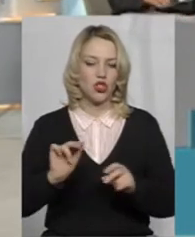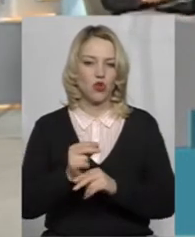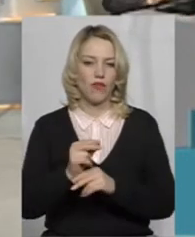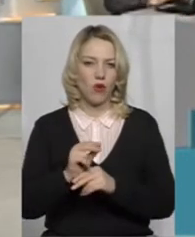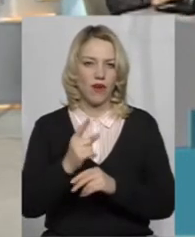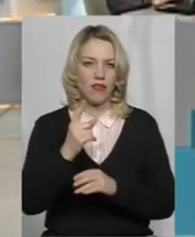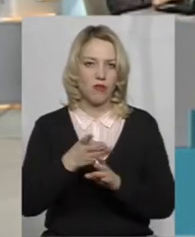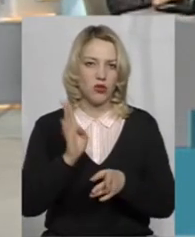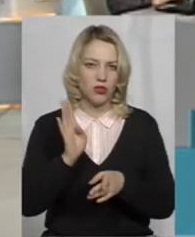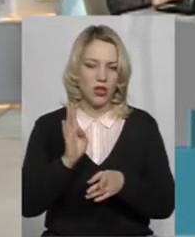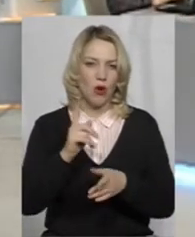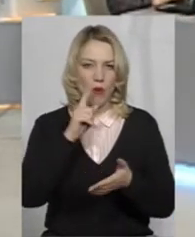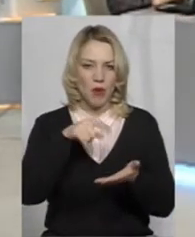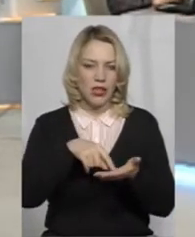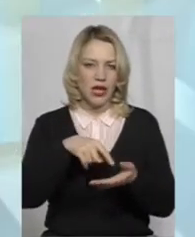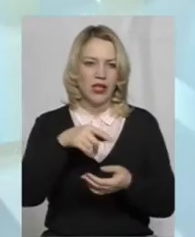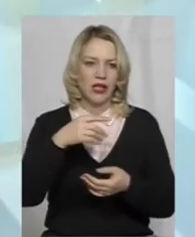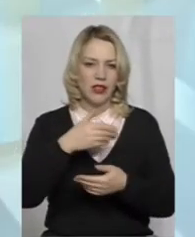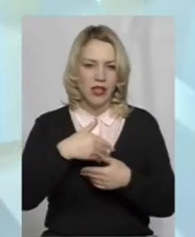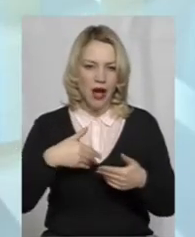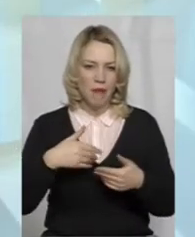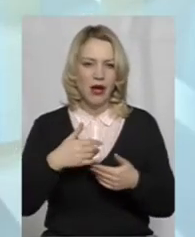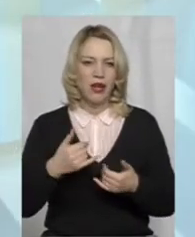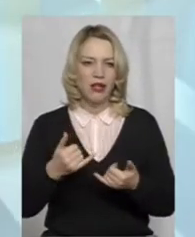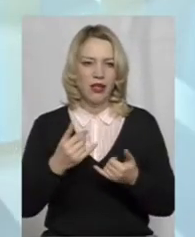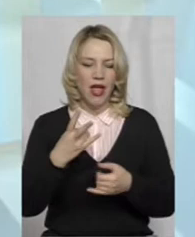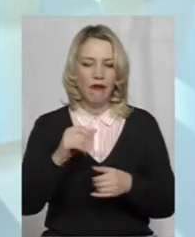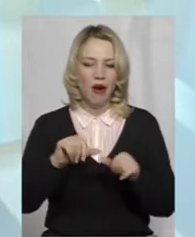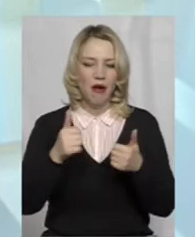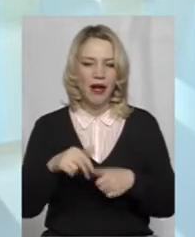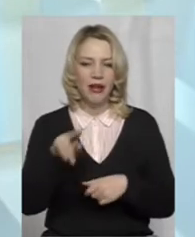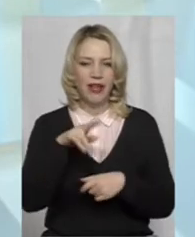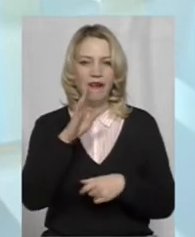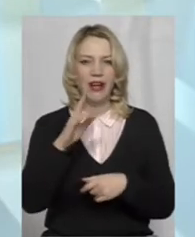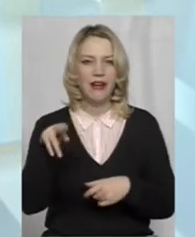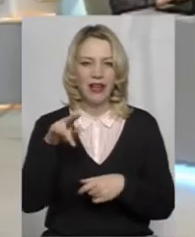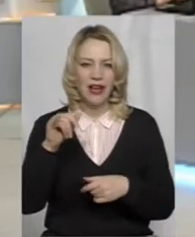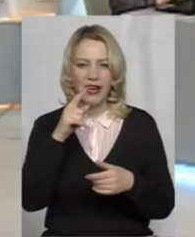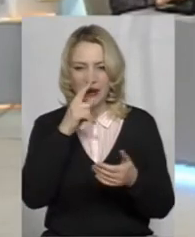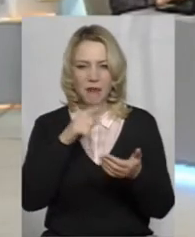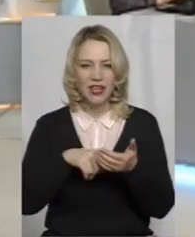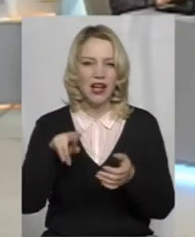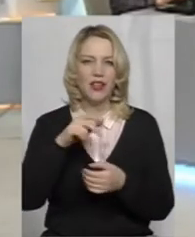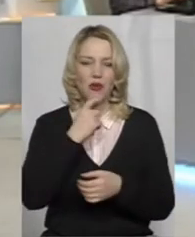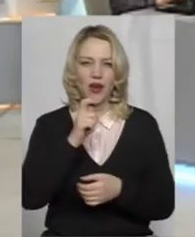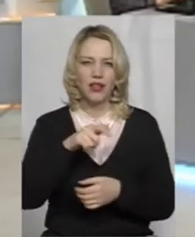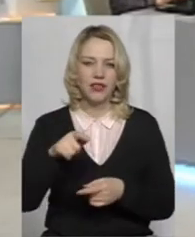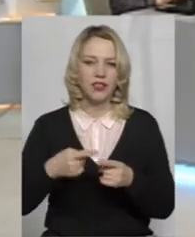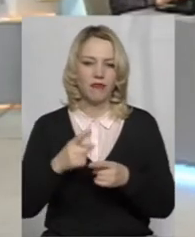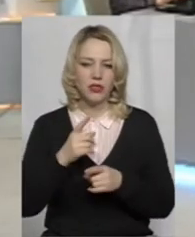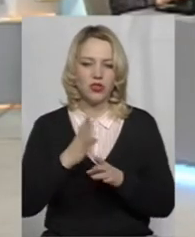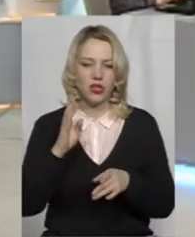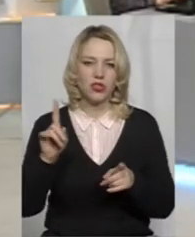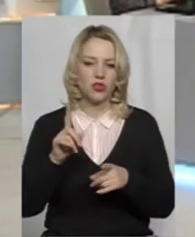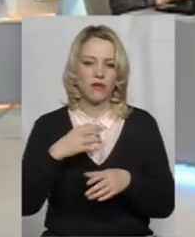виховання, в першу чергу, попадали нам в ротацію на форматі DVD. І доходили до глядача. В першу чергу, це важливо,